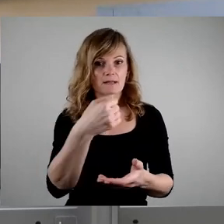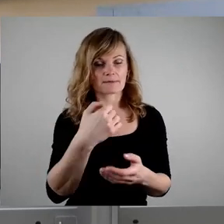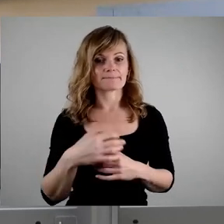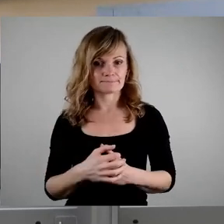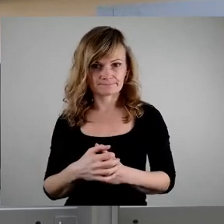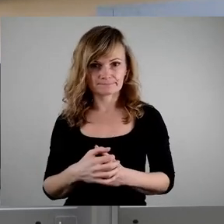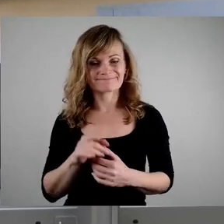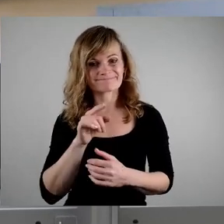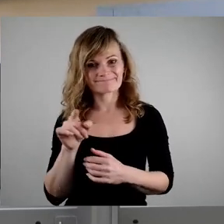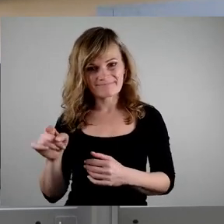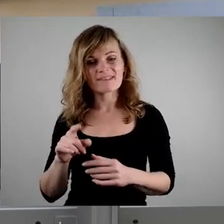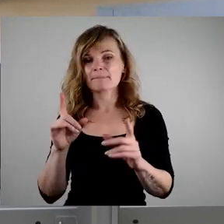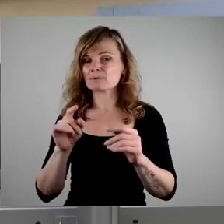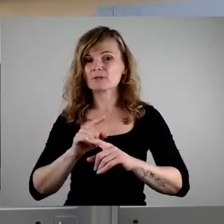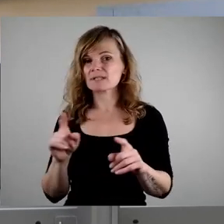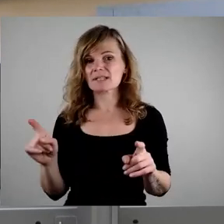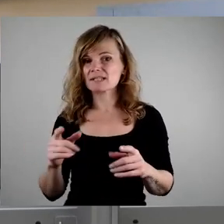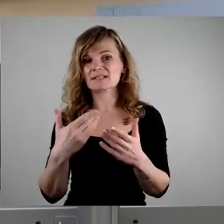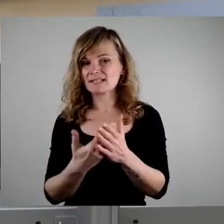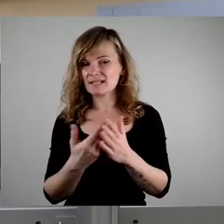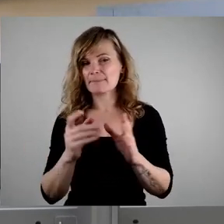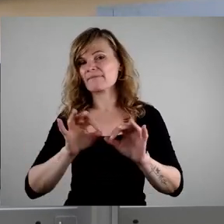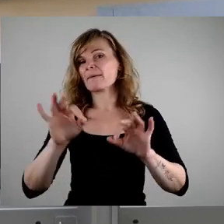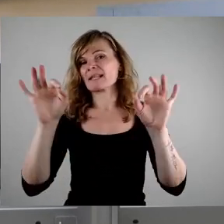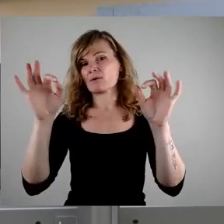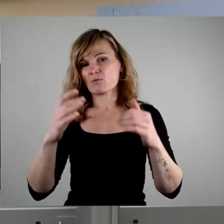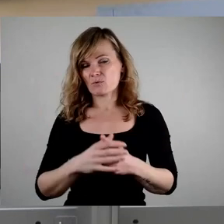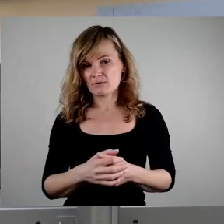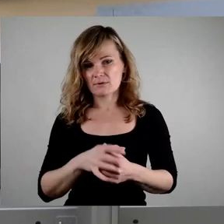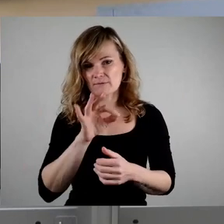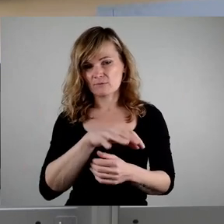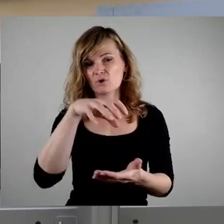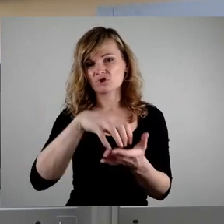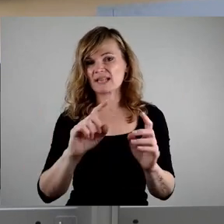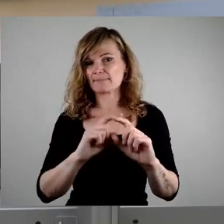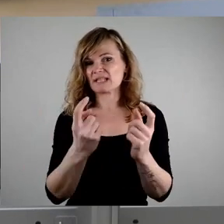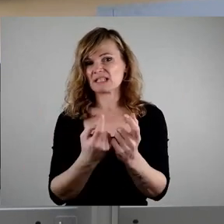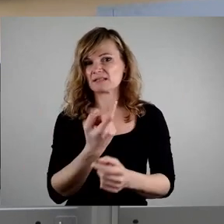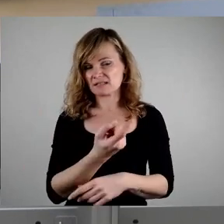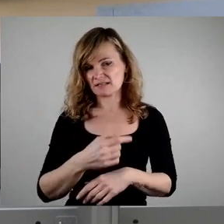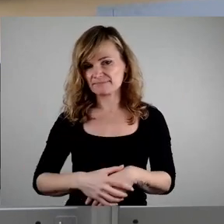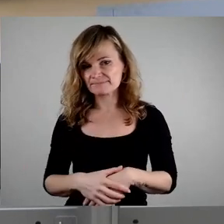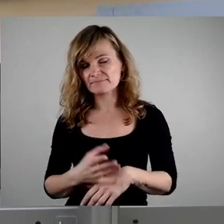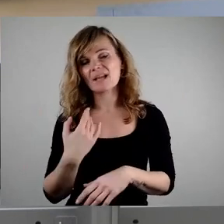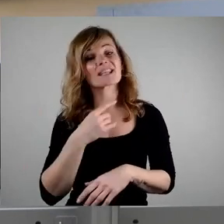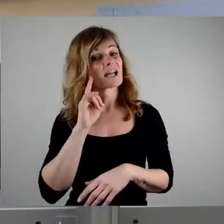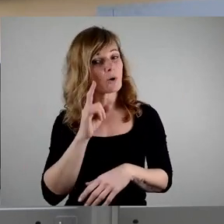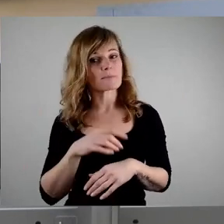unbedingt eine deutliche Besserstellung der Stadtbezirke. Ich glaube, dass wir mit diesen